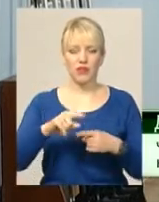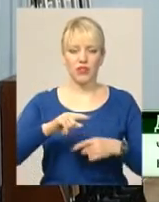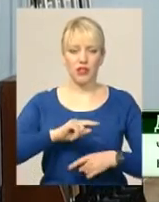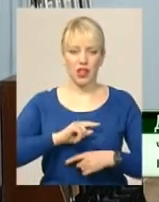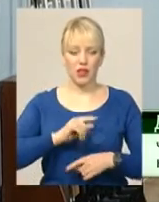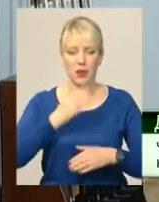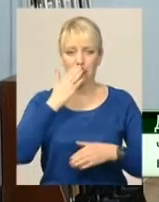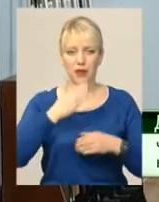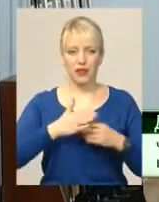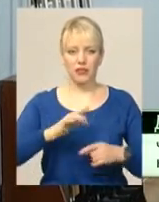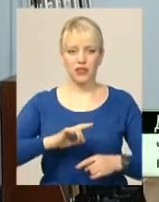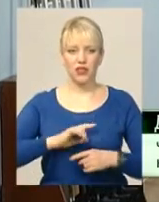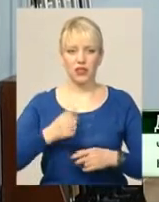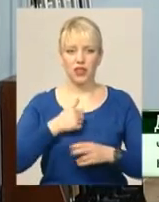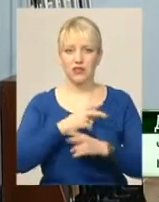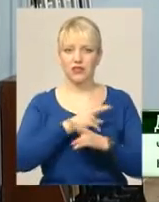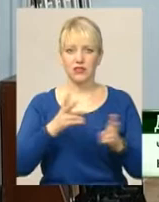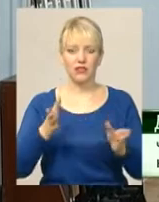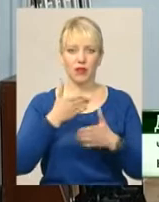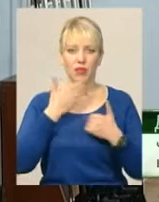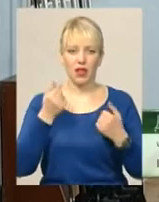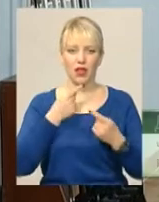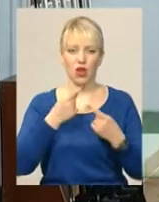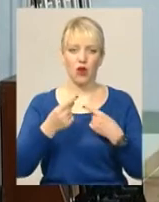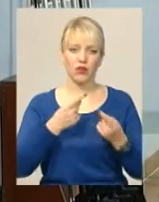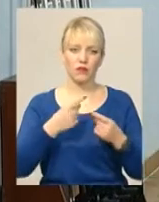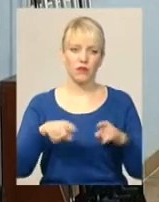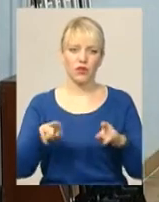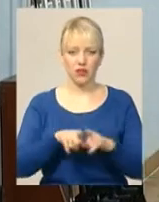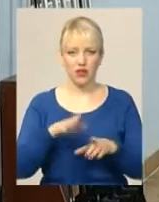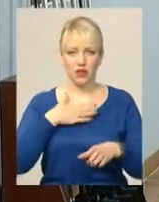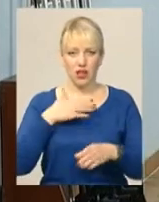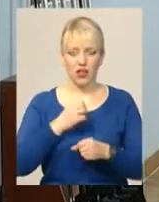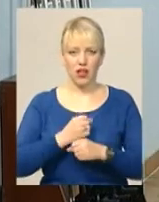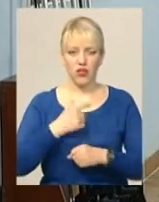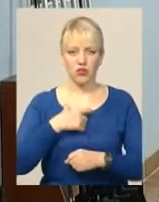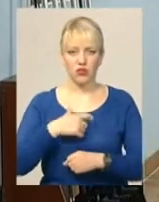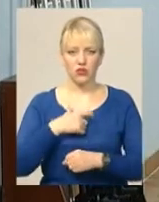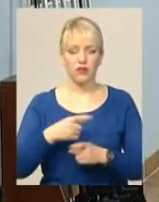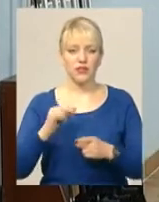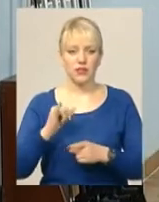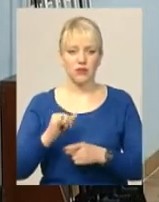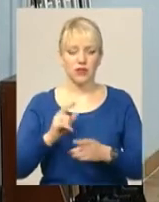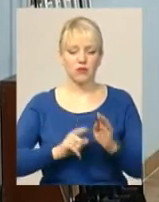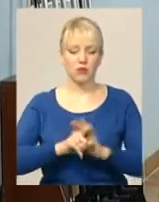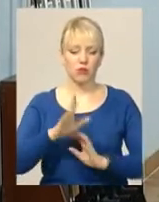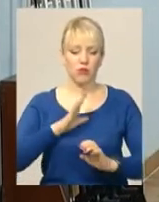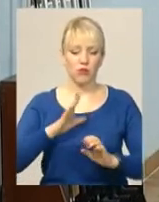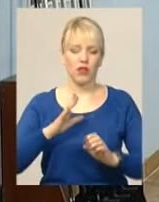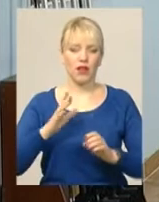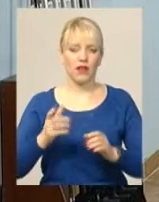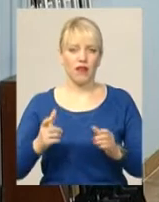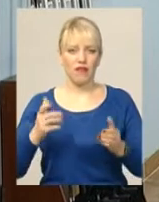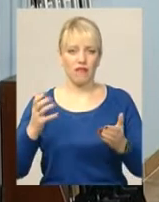перед фіналом я ні з ким не розмовляв. Ну і так і налаштувався. Спочатку я виграв, був армянина